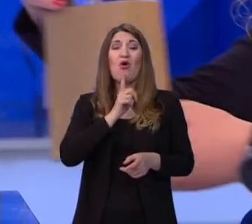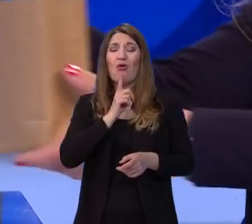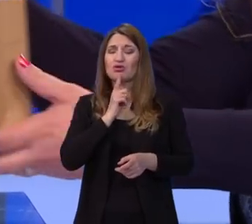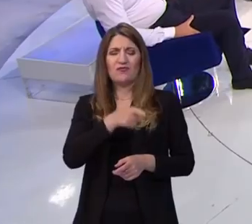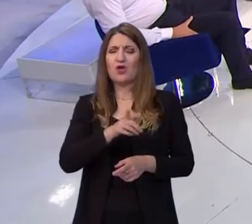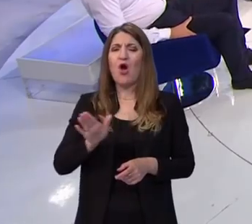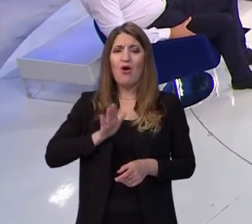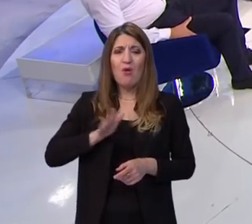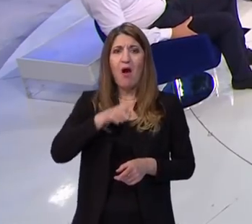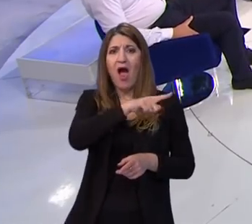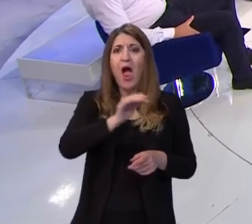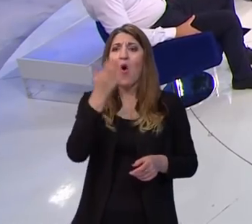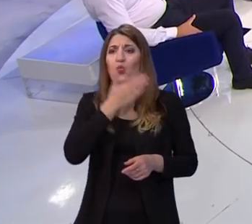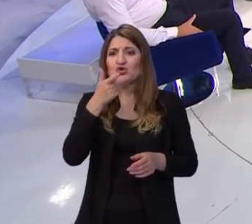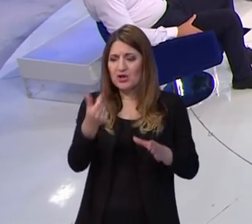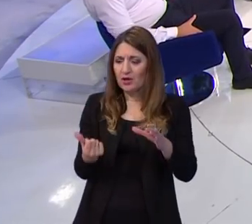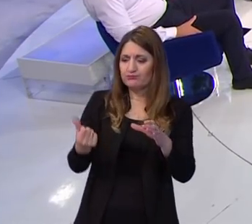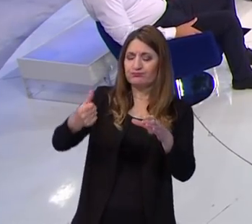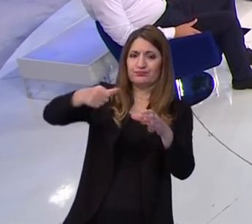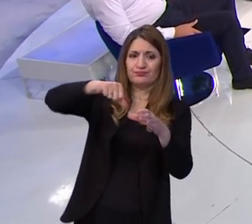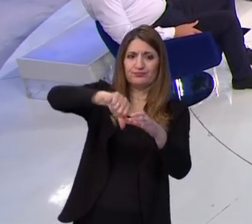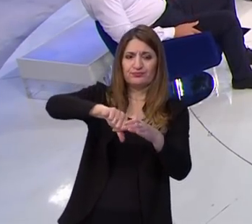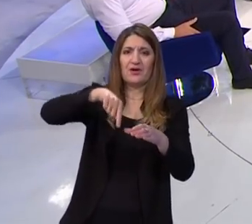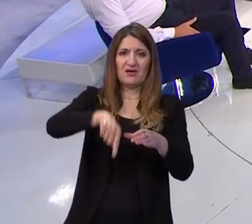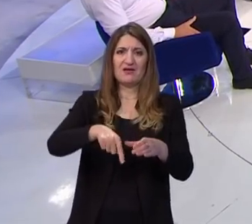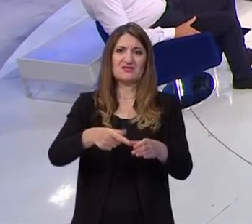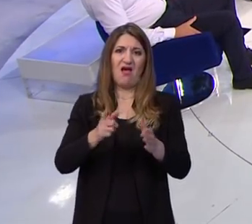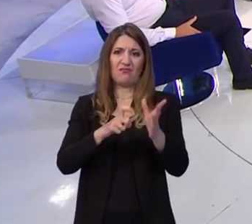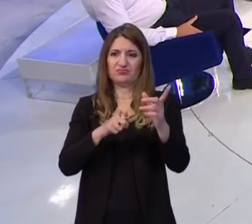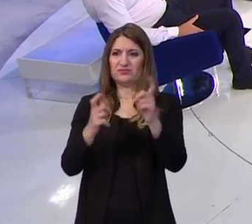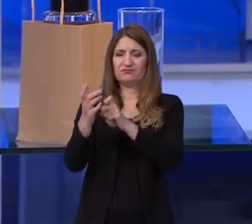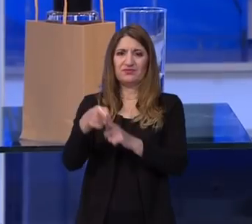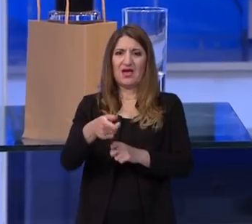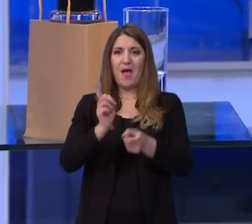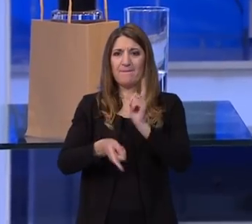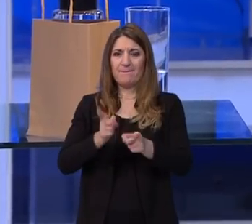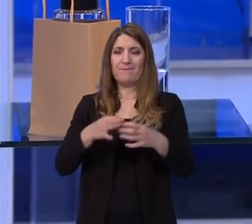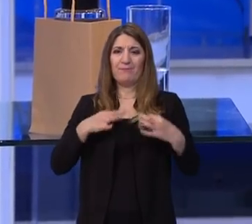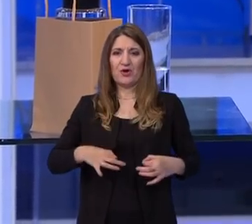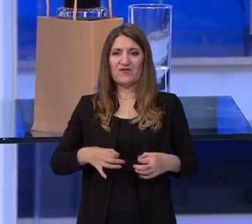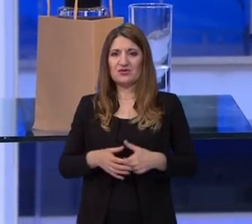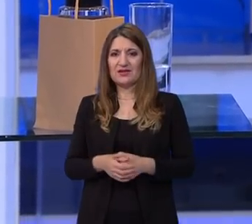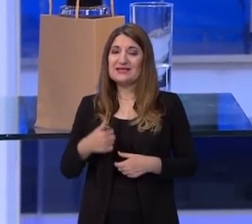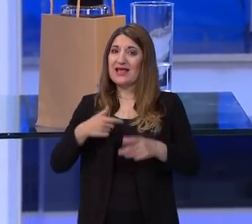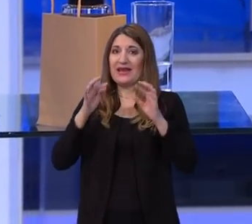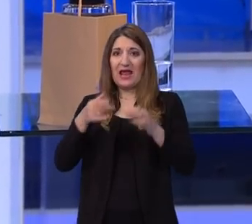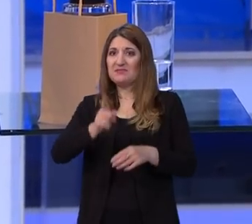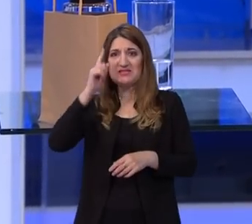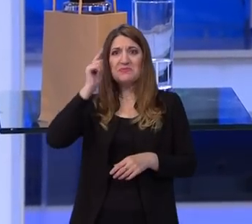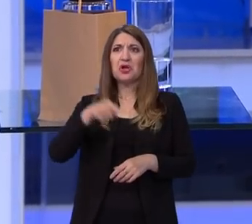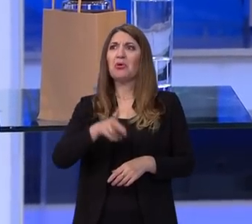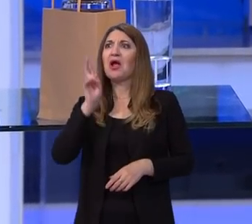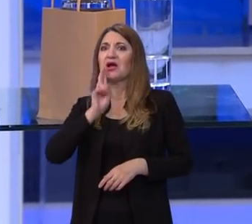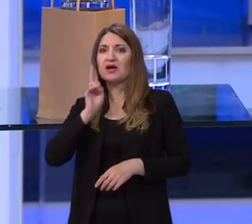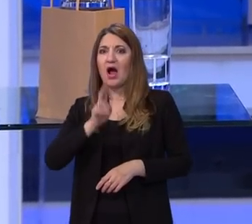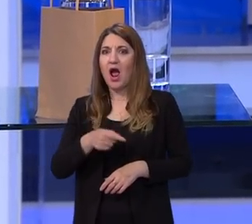evo, jedan dezenficijans za vas mislim da ima runda tu za sve ako ćemo riskirati. U svakom slučaju, nadam se da niste tako misli i da